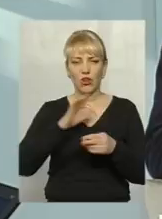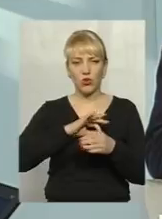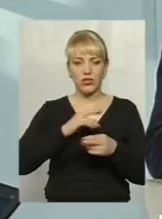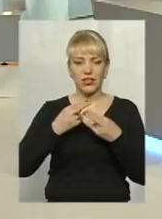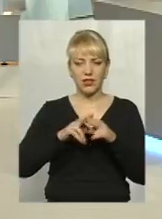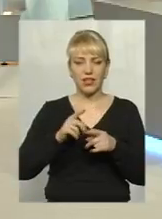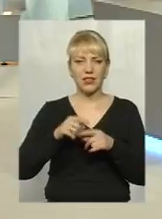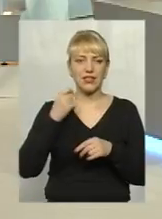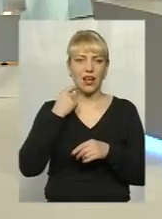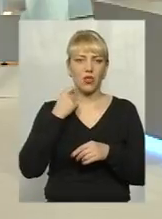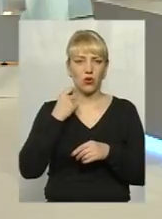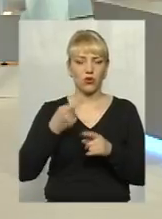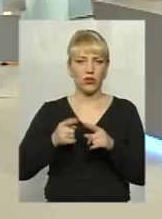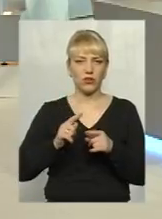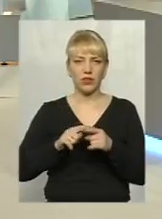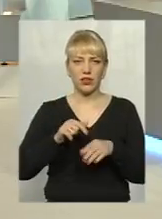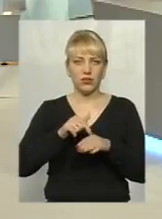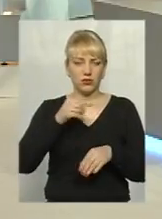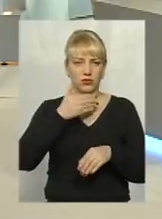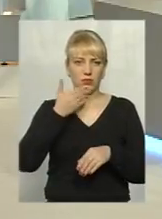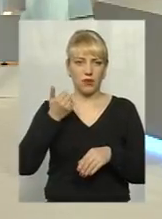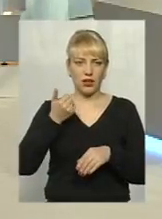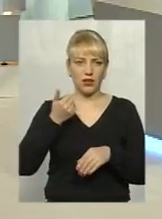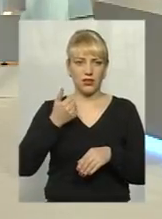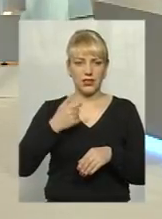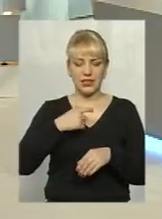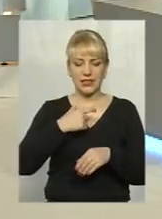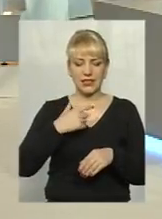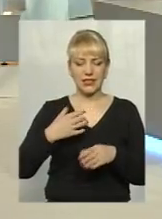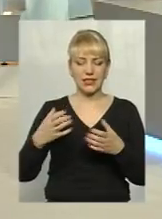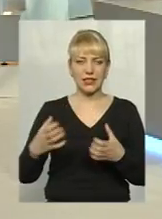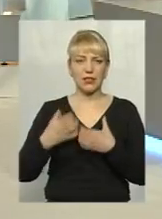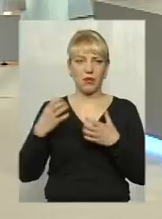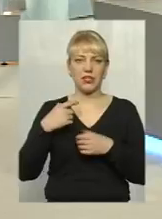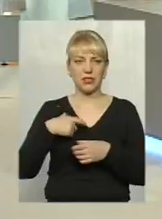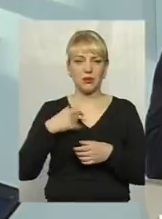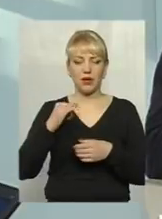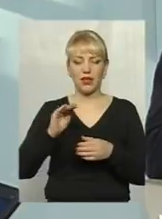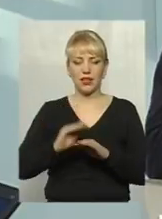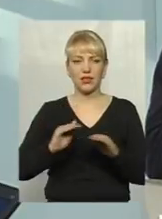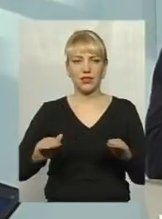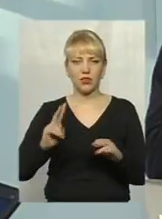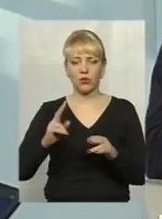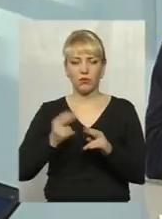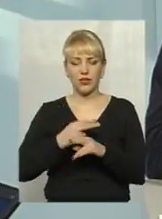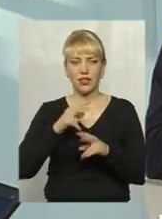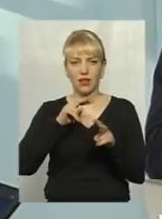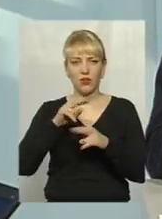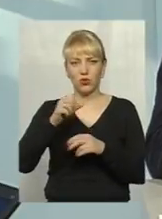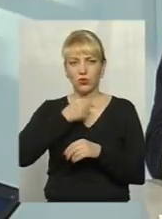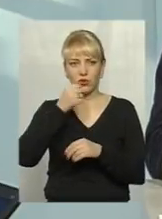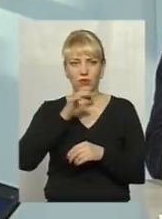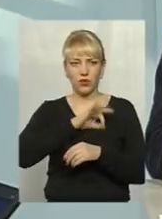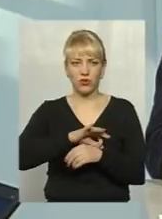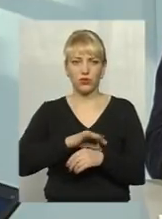він притупляє чувство почуття самозбереження в людини, і малолітні діти, які без нагляду дорослих їх використовують.